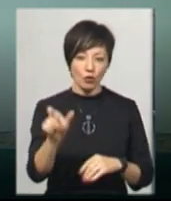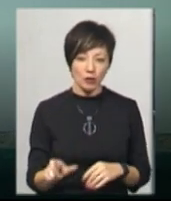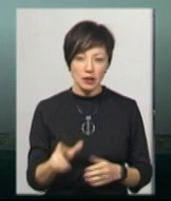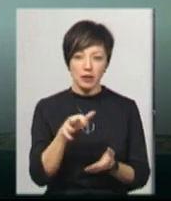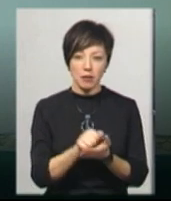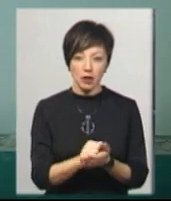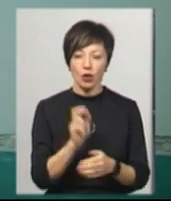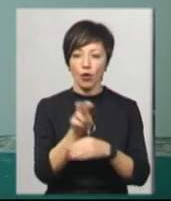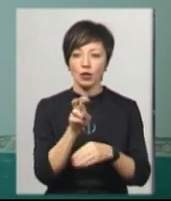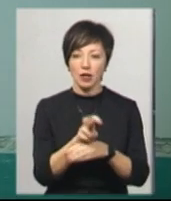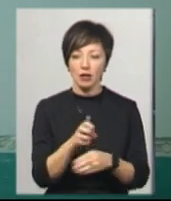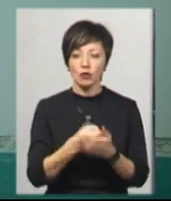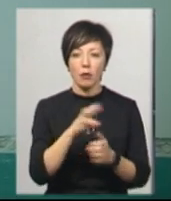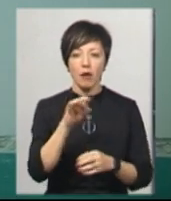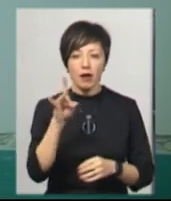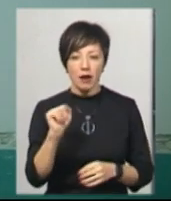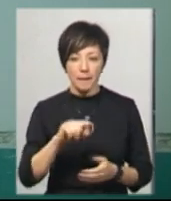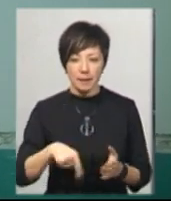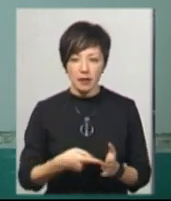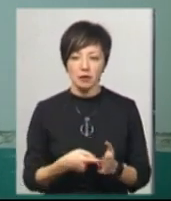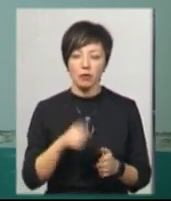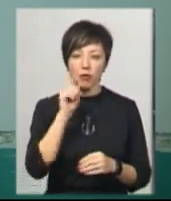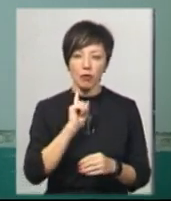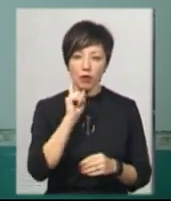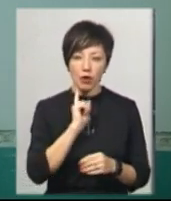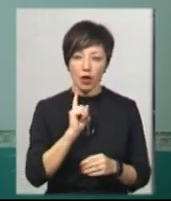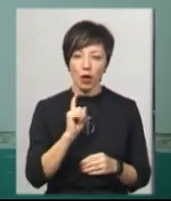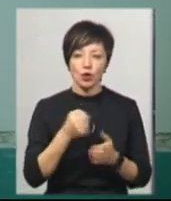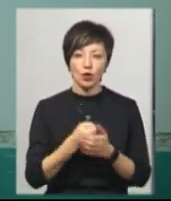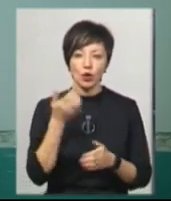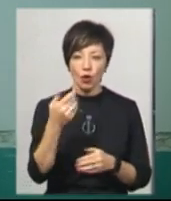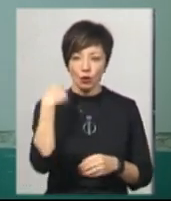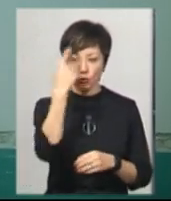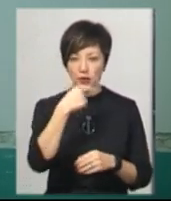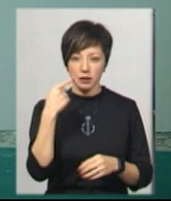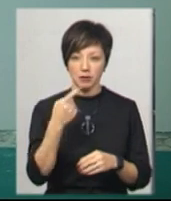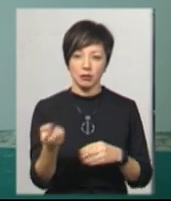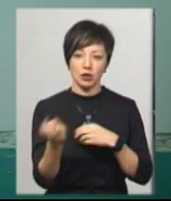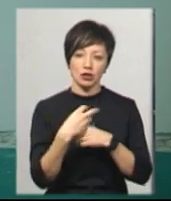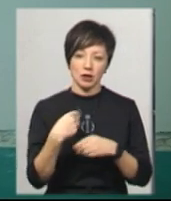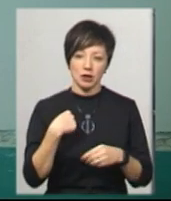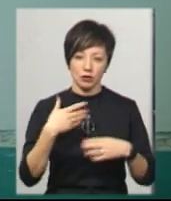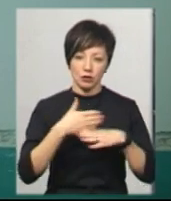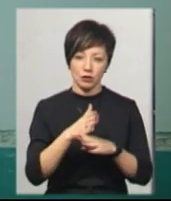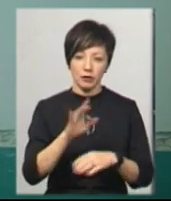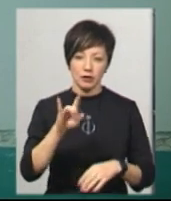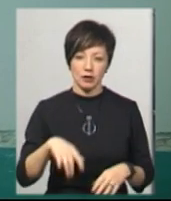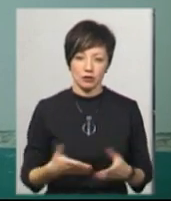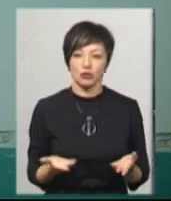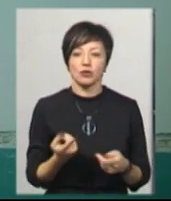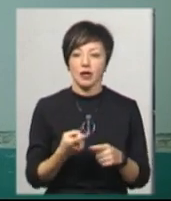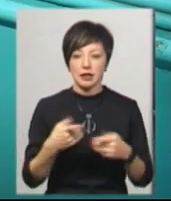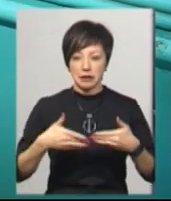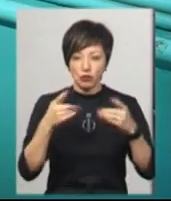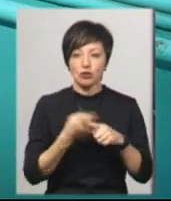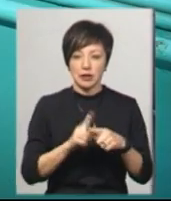займаються. І ходила десь до мера міста, аж поки до нього не пішли, а потім вони прийшли на куди розбивати. То що це за